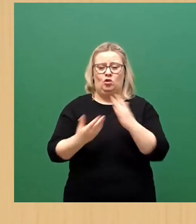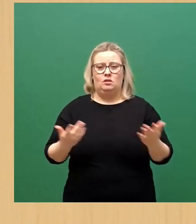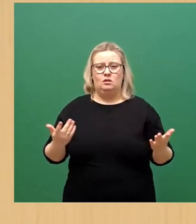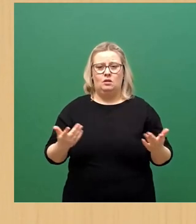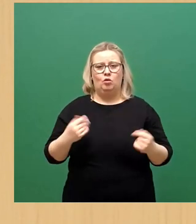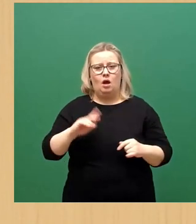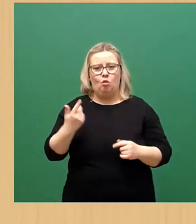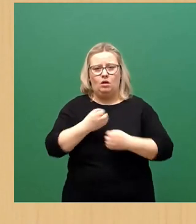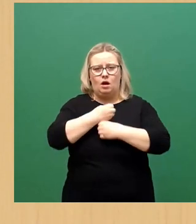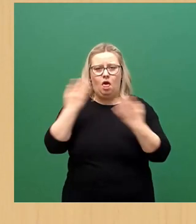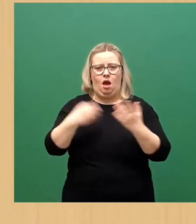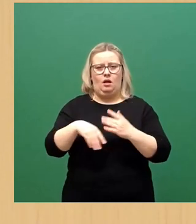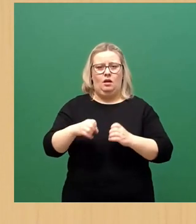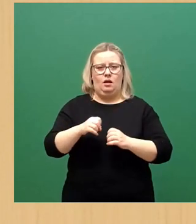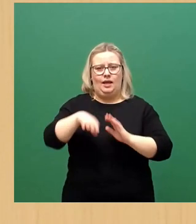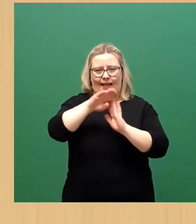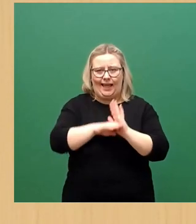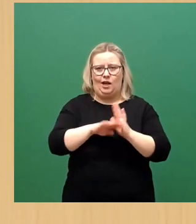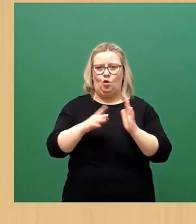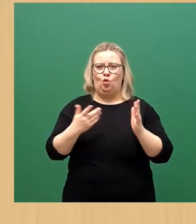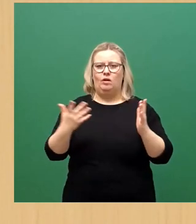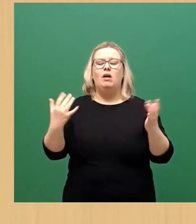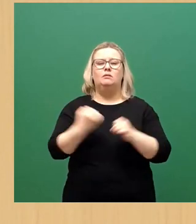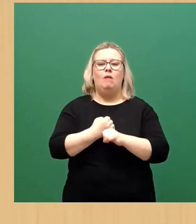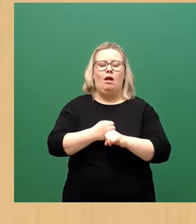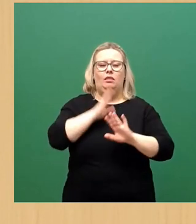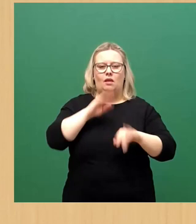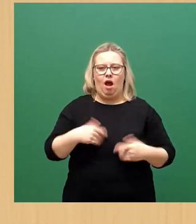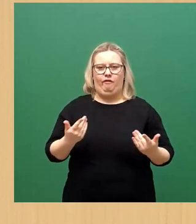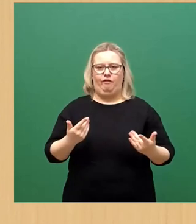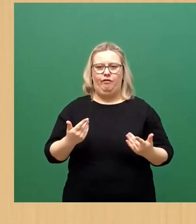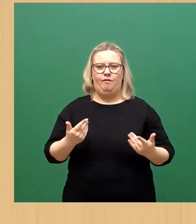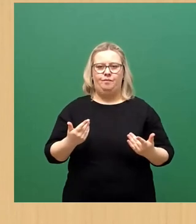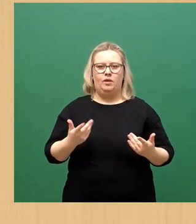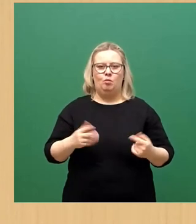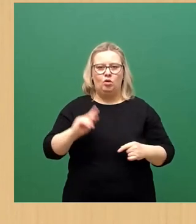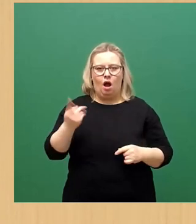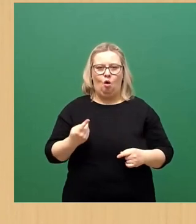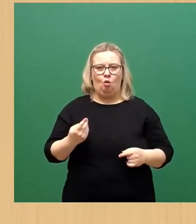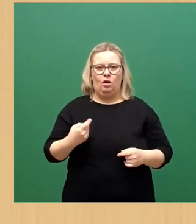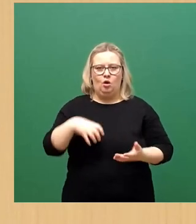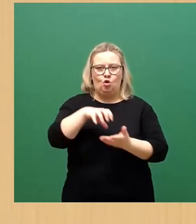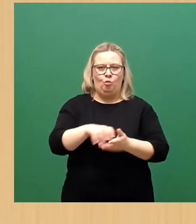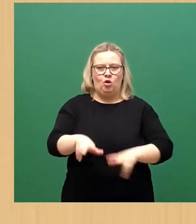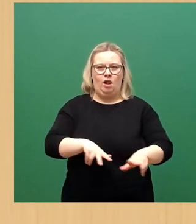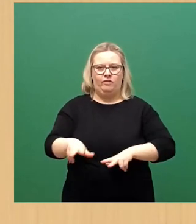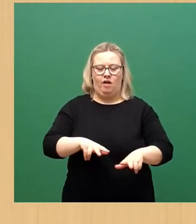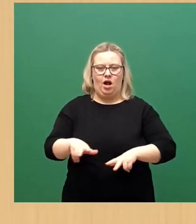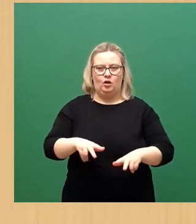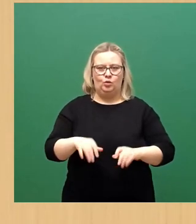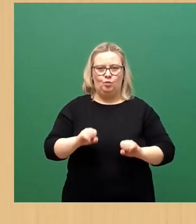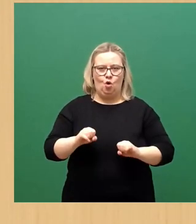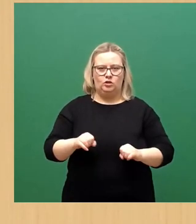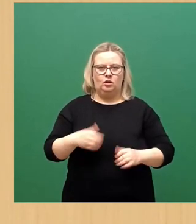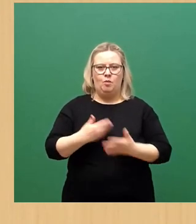klare Positionierung, Verordnungen, die Handeln der Kommunalverwaltung ermöglichen. Wir haben das um den Thema